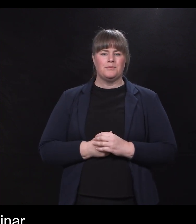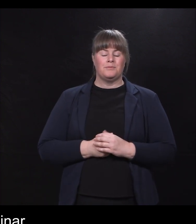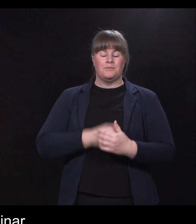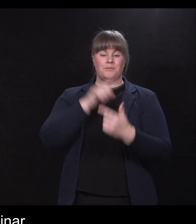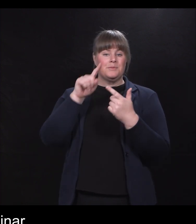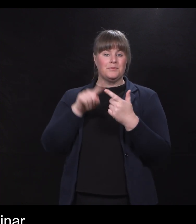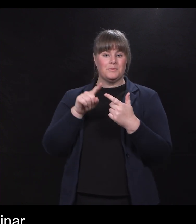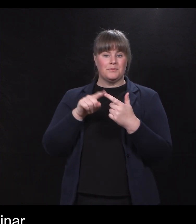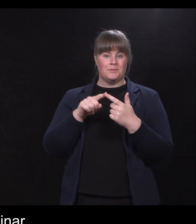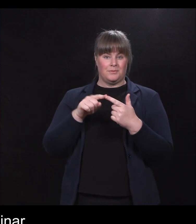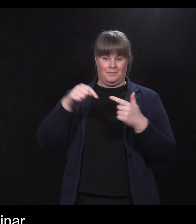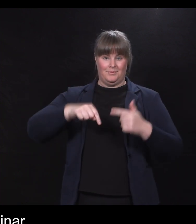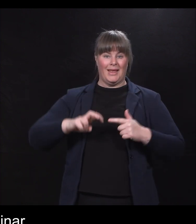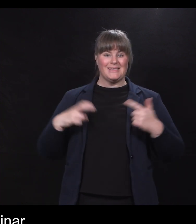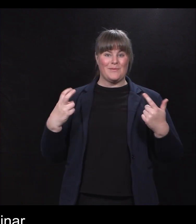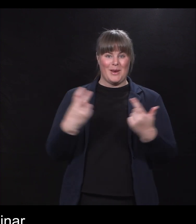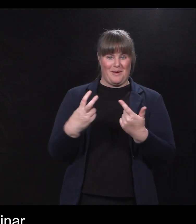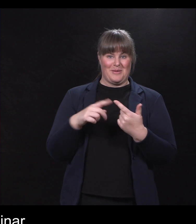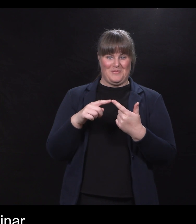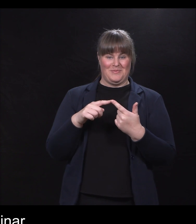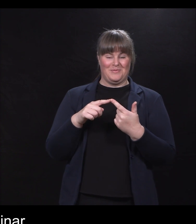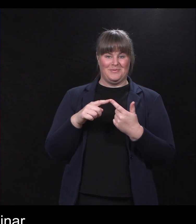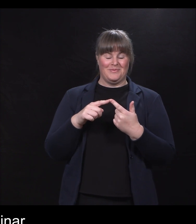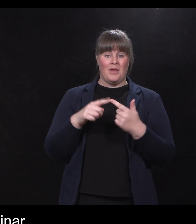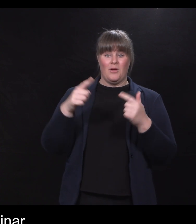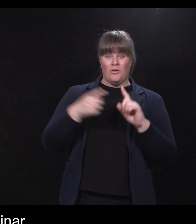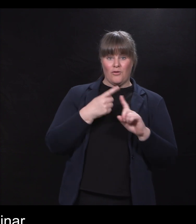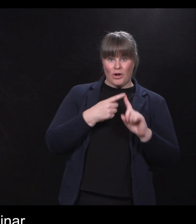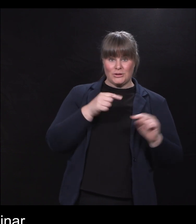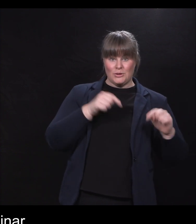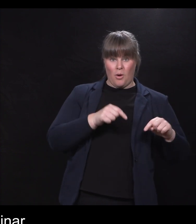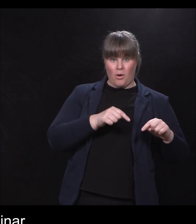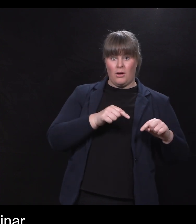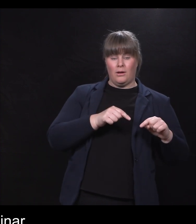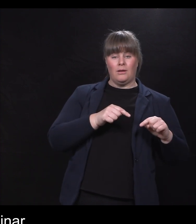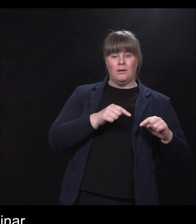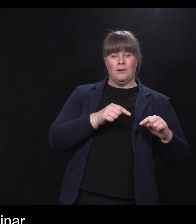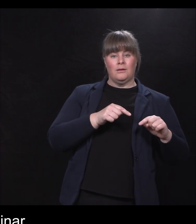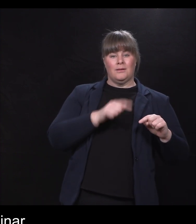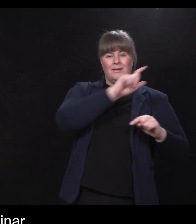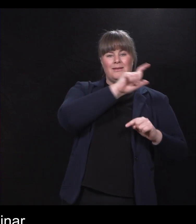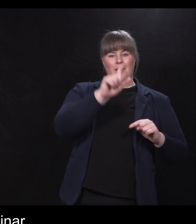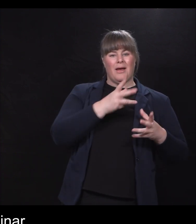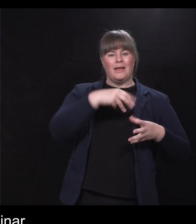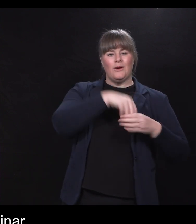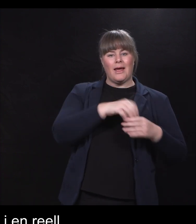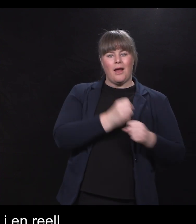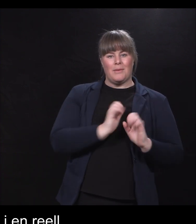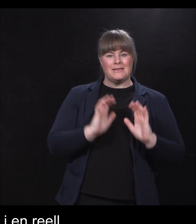er dagens seminar. Først i seminaret skal vi snakke om inkluderende arbeidsliv.